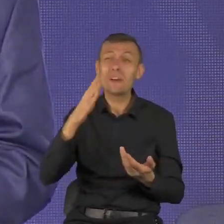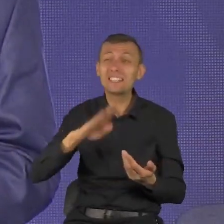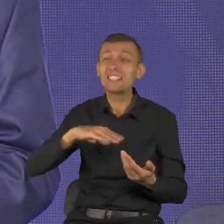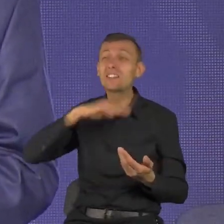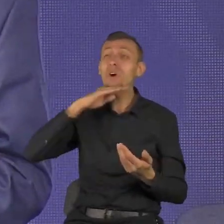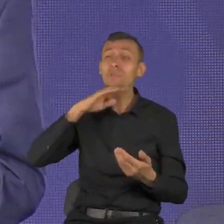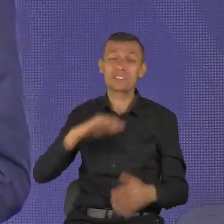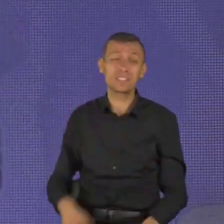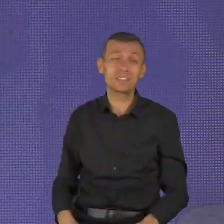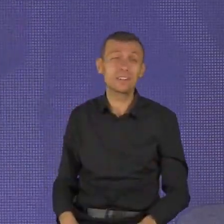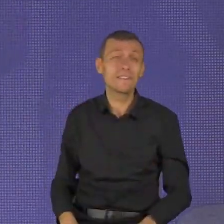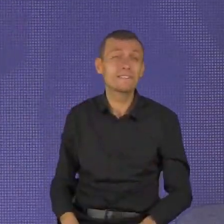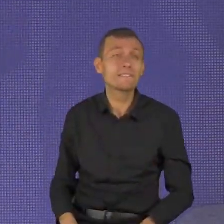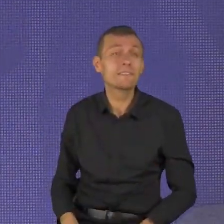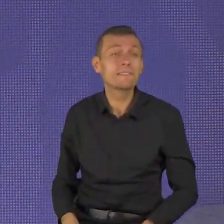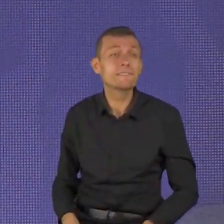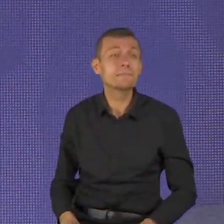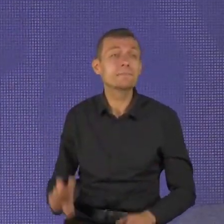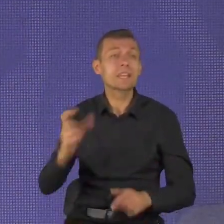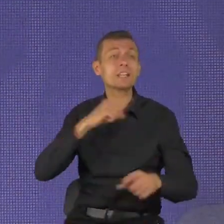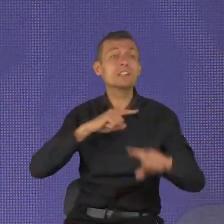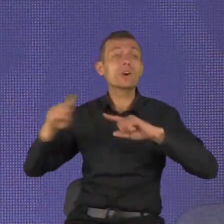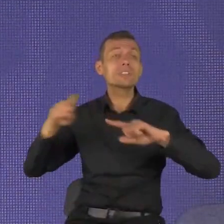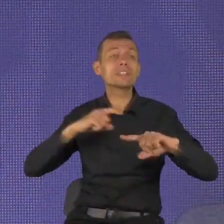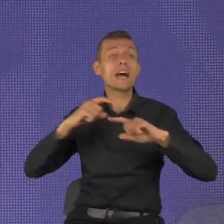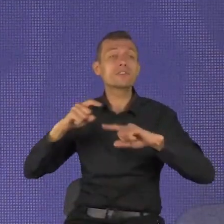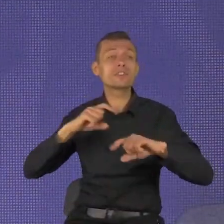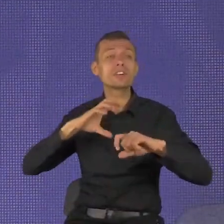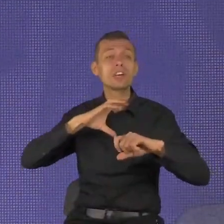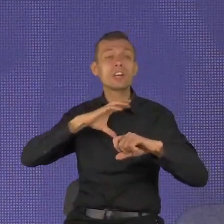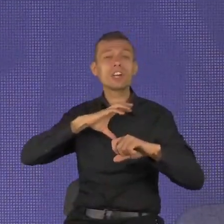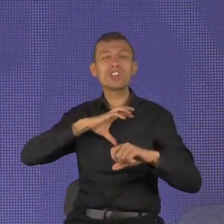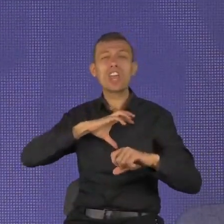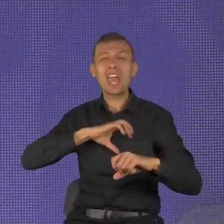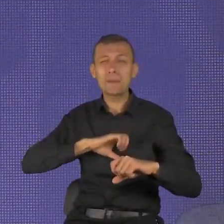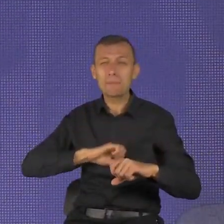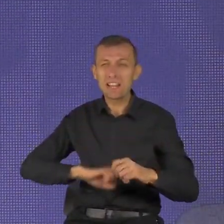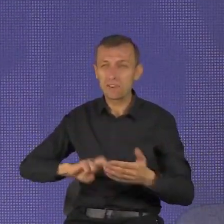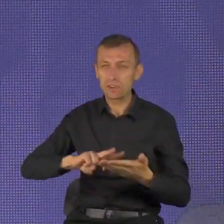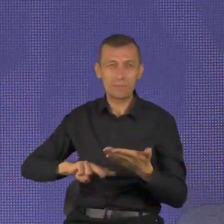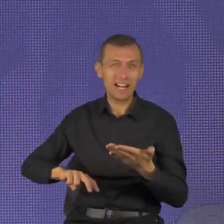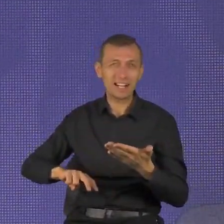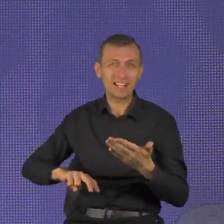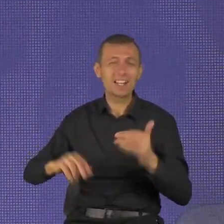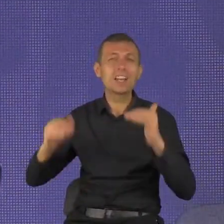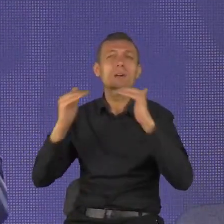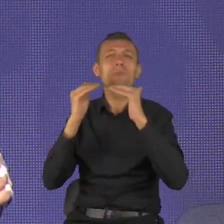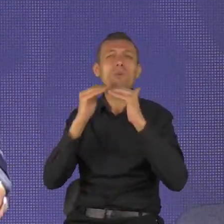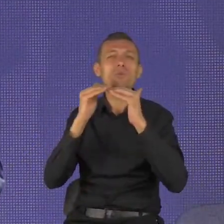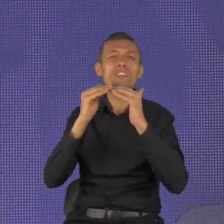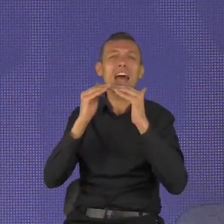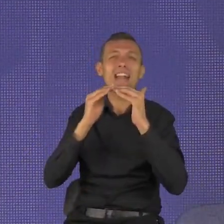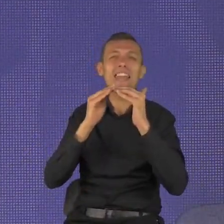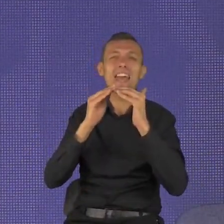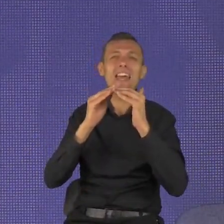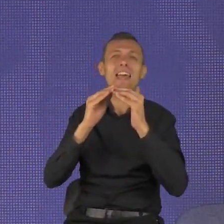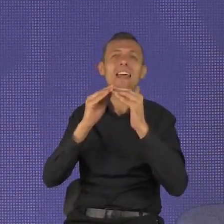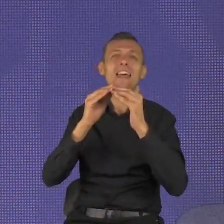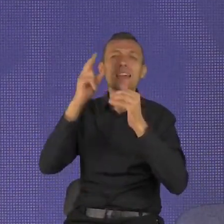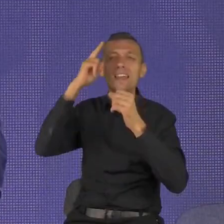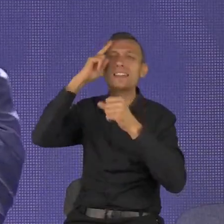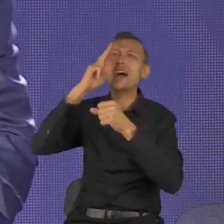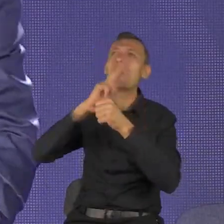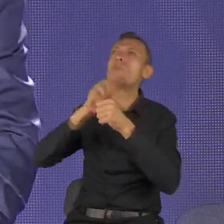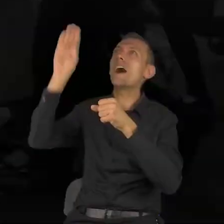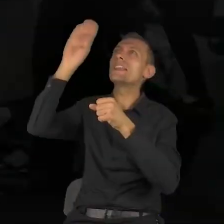Definicja niecierpliwości? Niecierpliwość to brak zaufania do Boga. Biblia w Księdze Kaznodziei mówi tak, Bóg